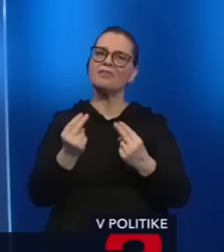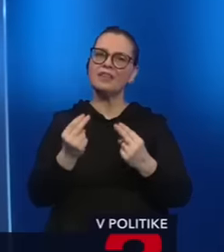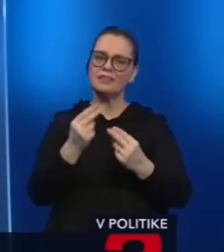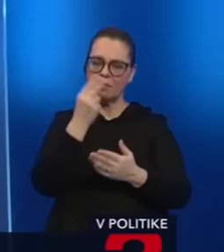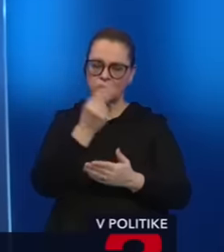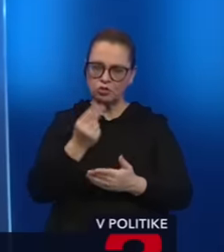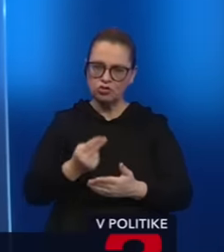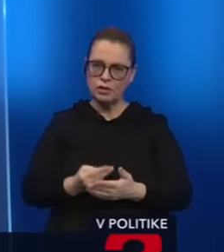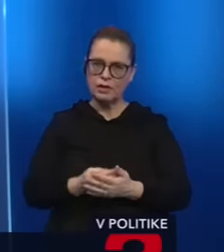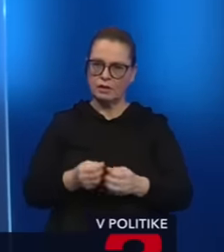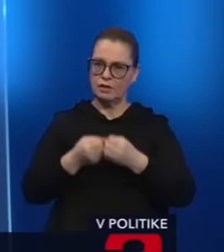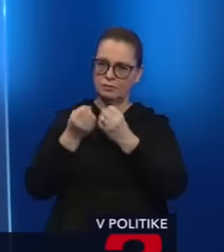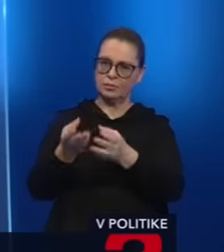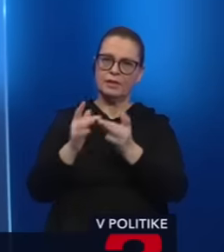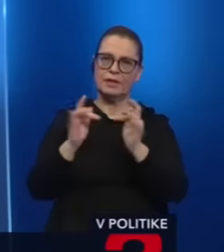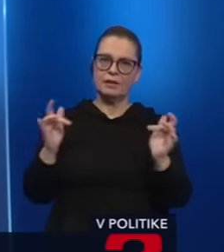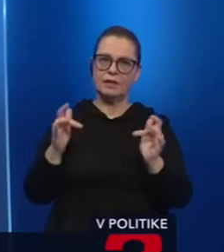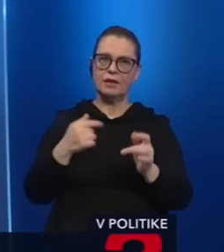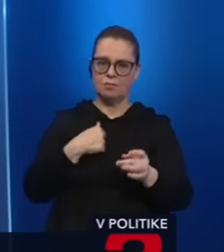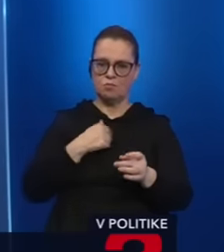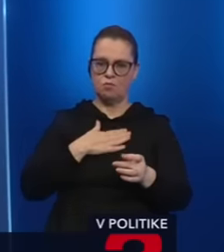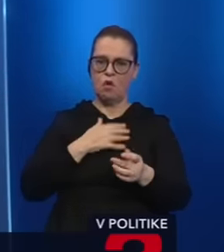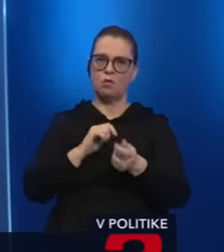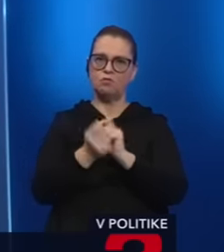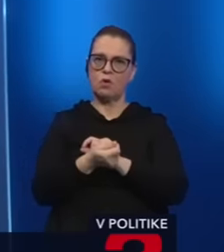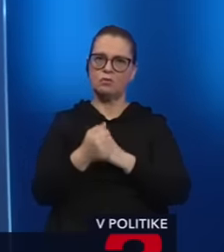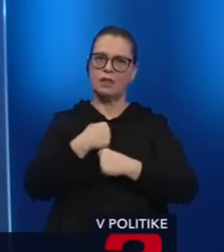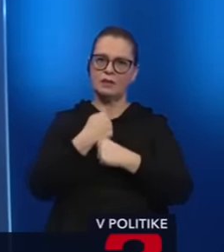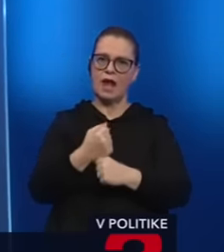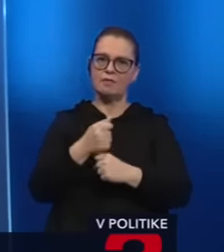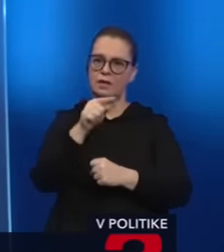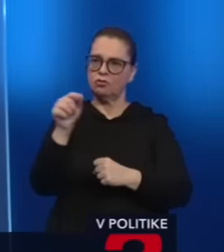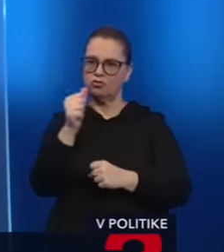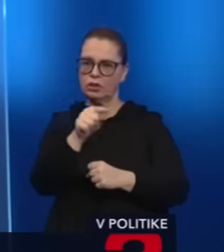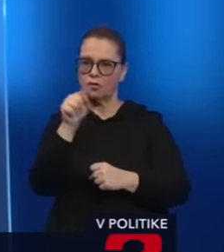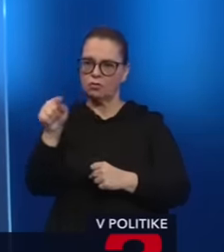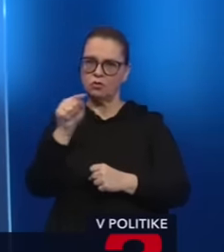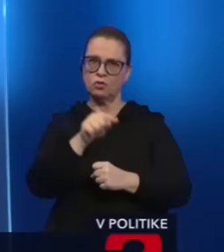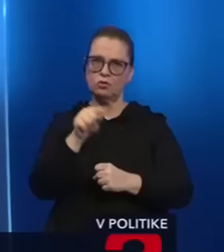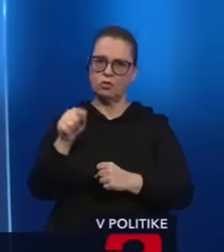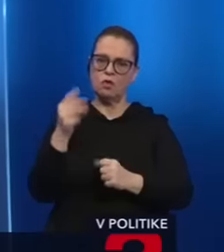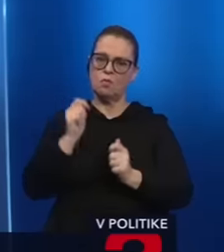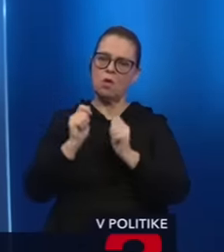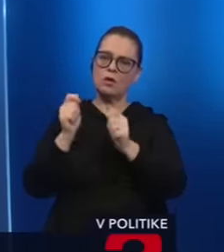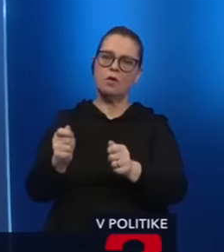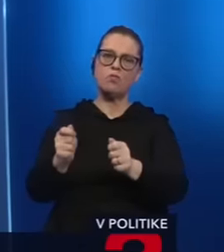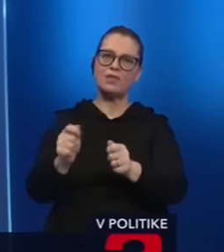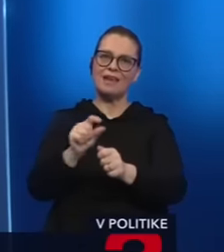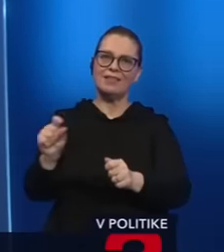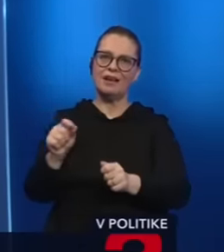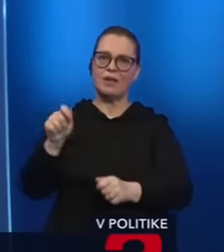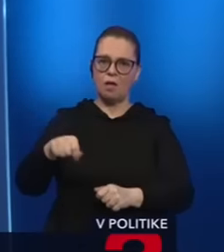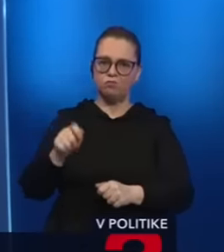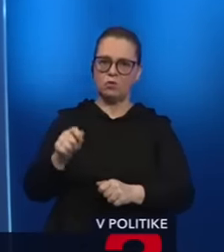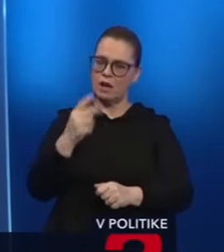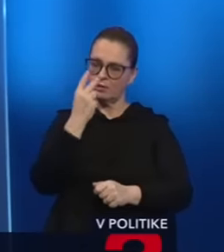čítať? Viem, to dám na internet a poviem, môj pozmeňujúci návrh pod číslom tým a tým sa nachádza, bol podaný dopodateľne a poslanci si